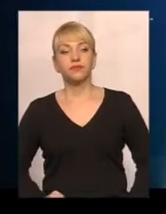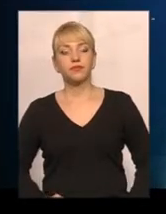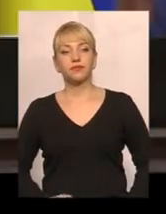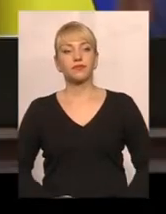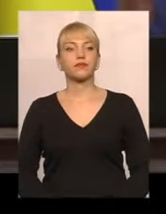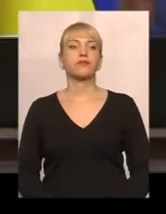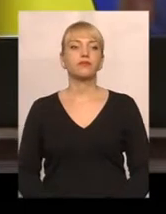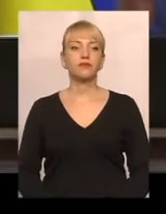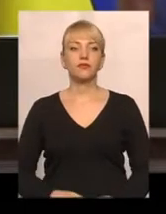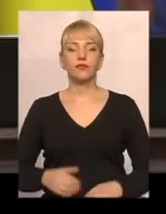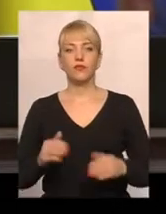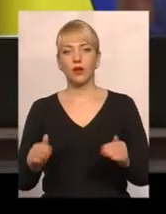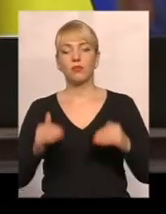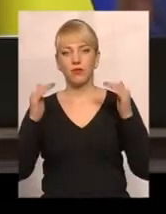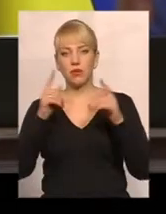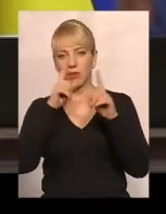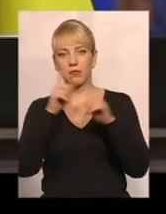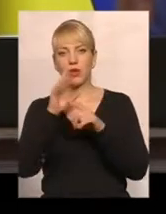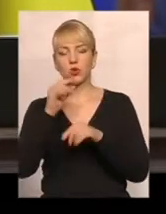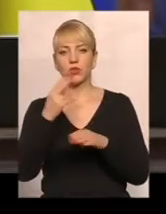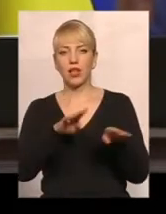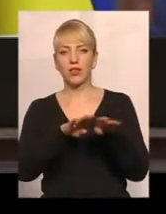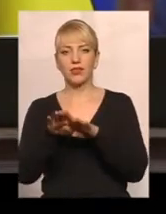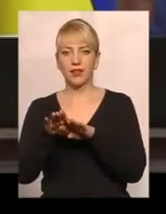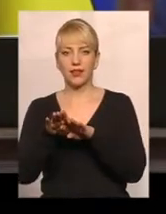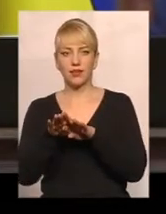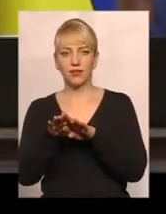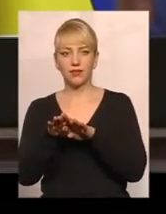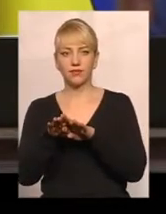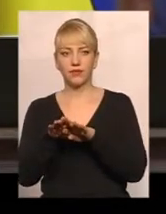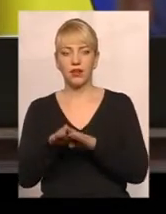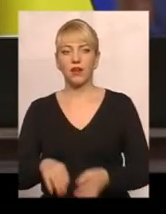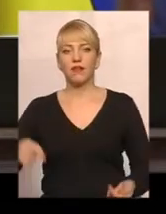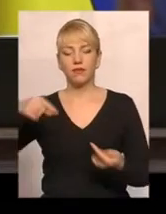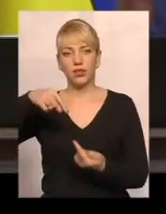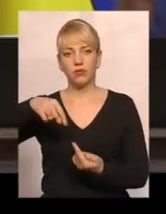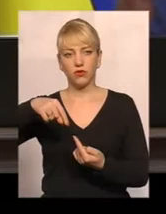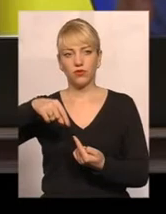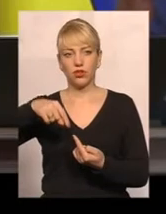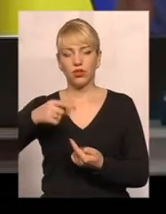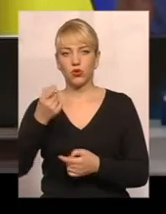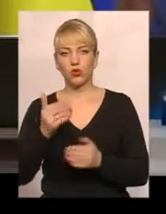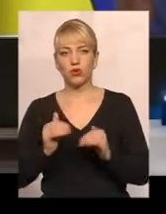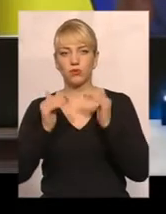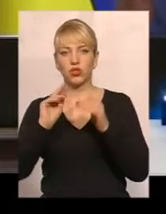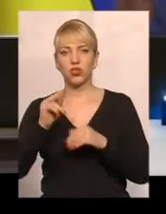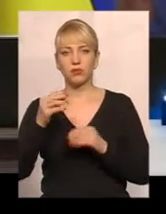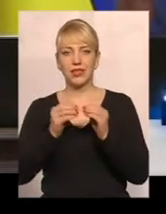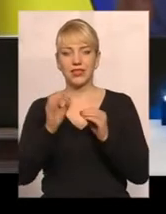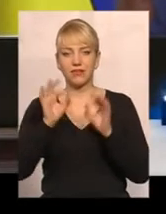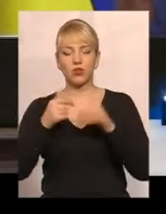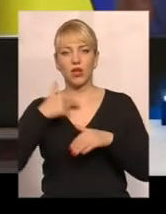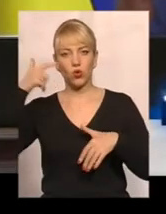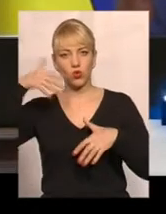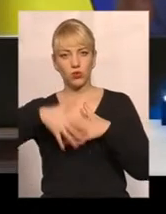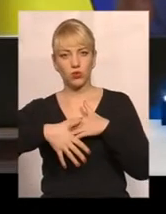Будуть підвищені мінімальні соціальні стандарти, відповідно трошки більше, ніж на 10%. Я розумію,